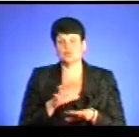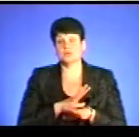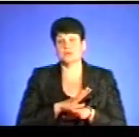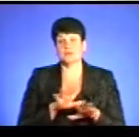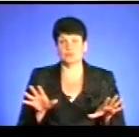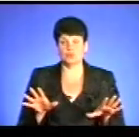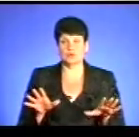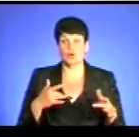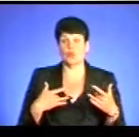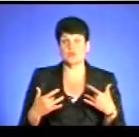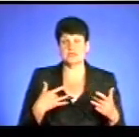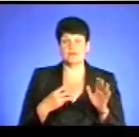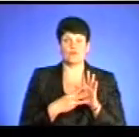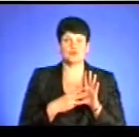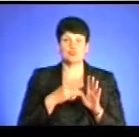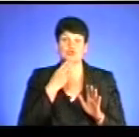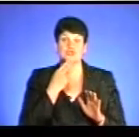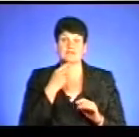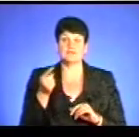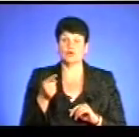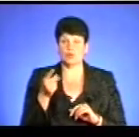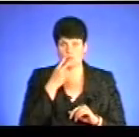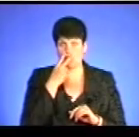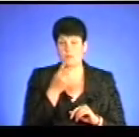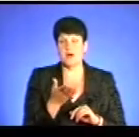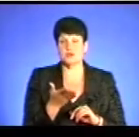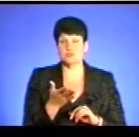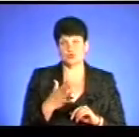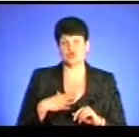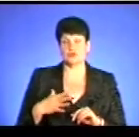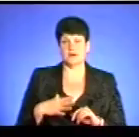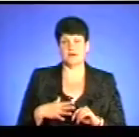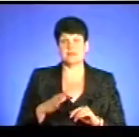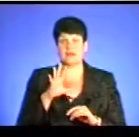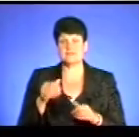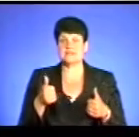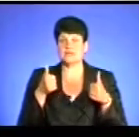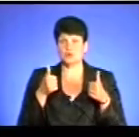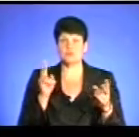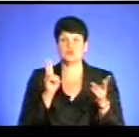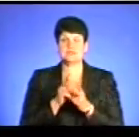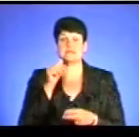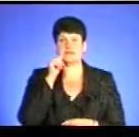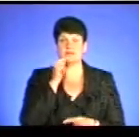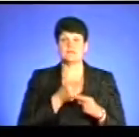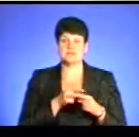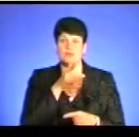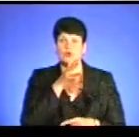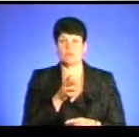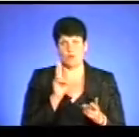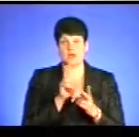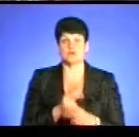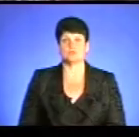відбудеться концерт 8 червня у Тернополі. Побачимо, дочекаємось, кажу вам на все добре. Зустрінемося завтра у цій пері. До побачення.